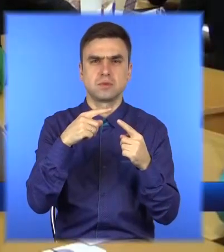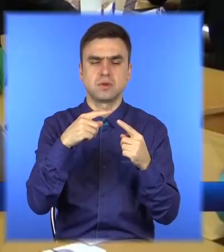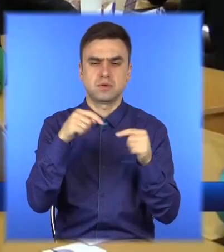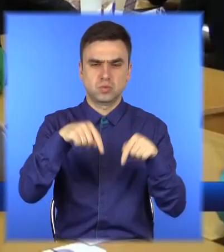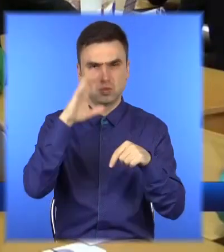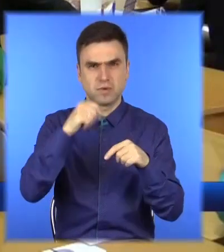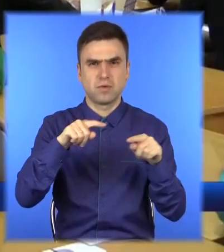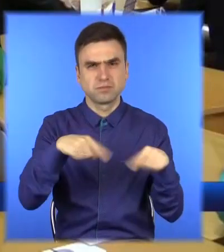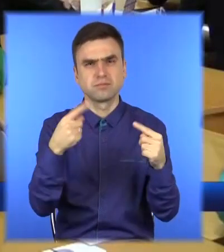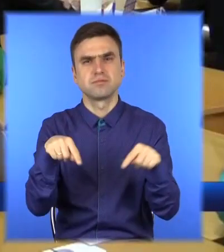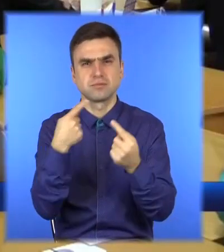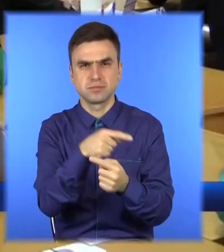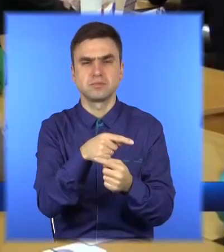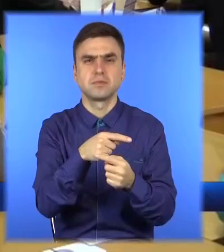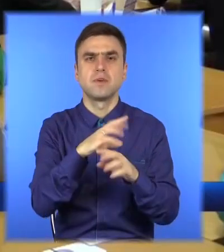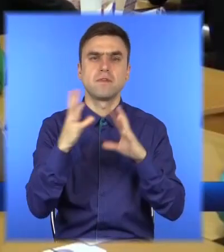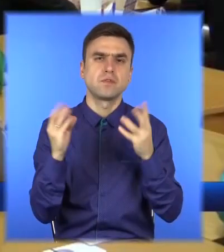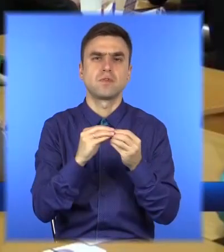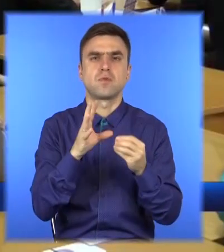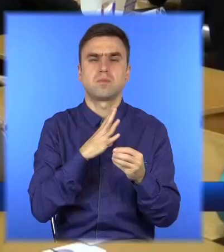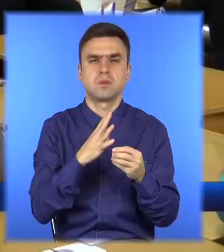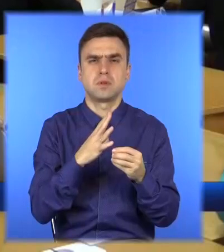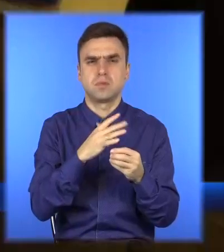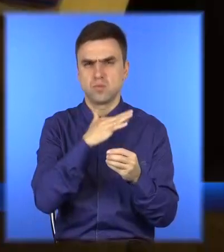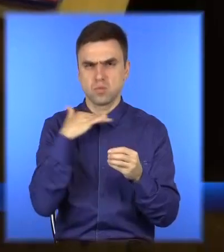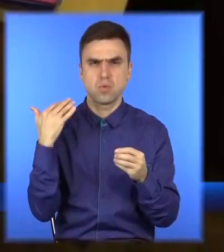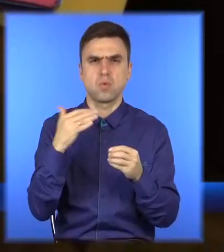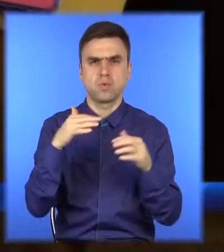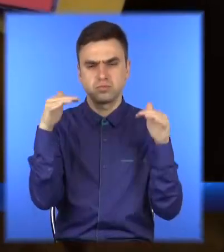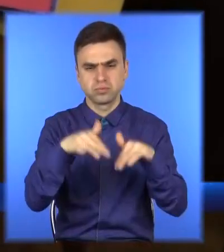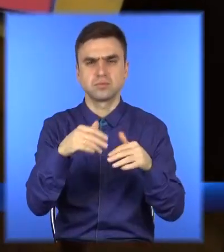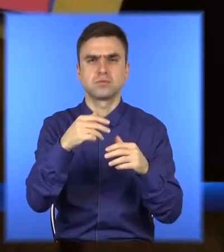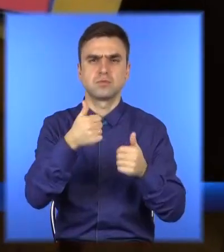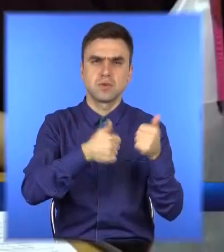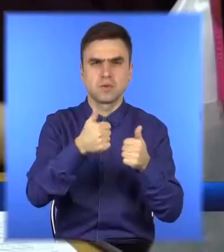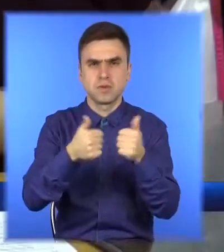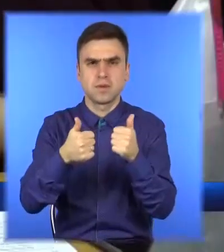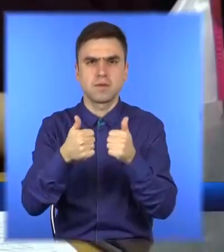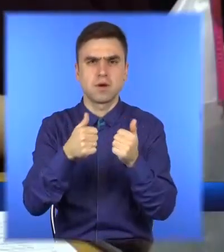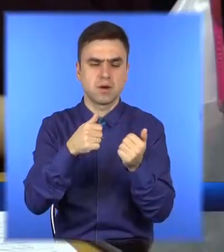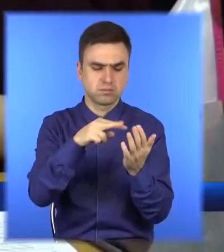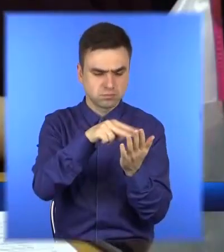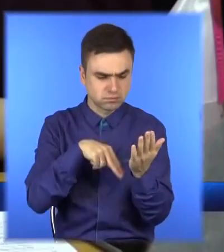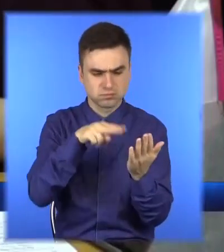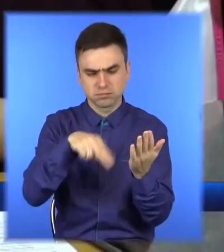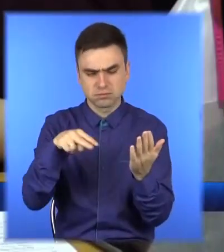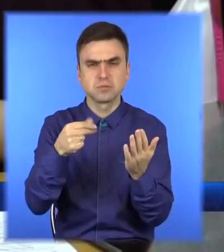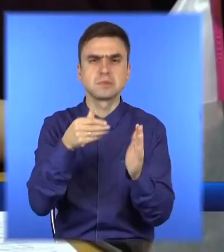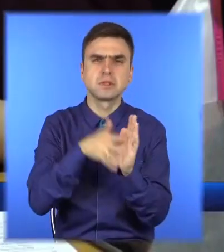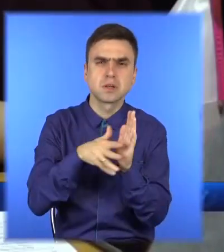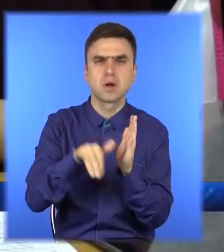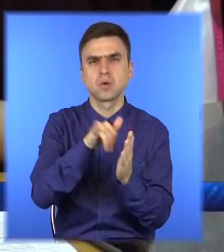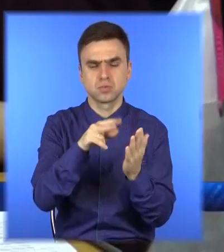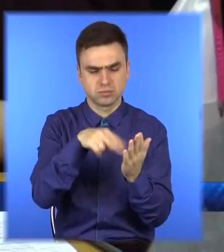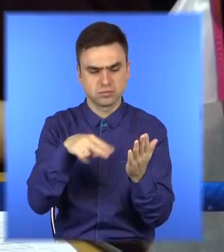віддали більше 100 тисяч голосів. Це удвічі більше, ніж у 2016-му. Загалом на реалізацію проєктів 2018